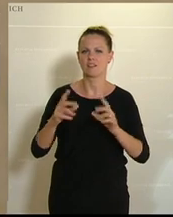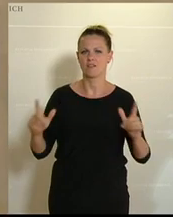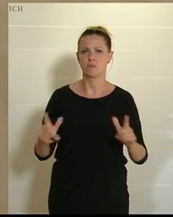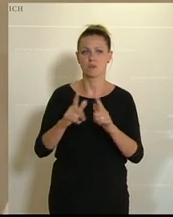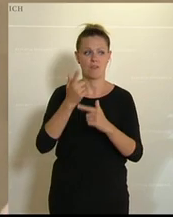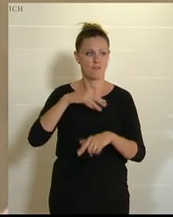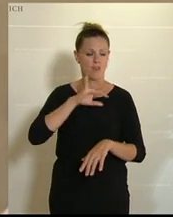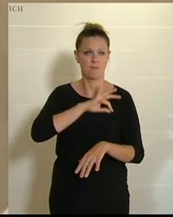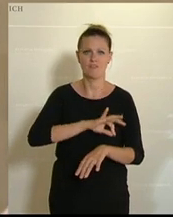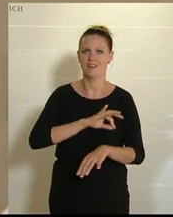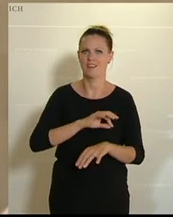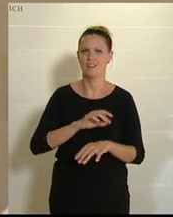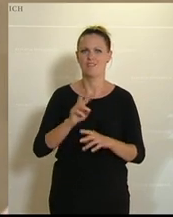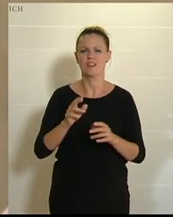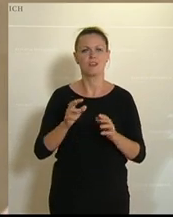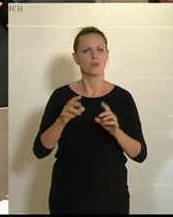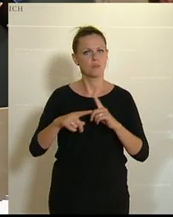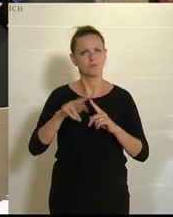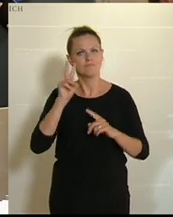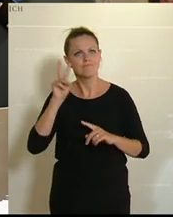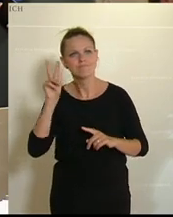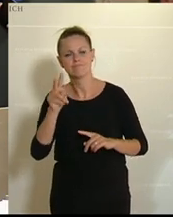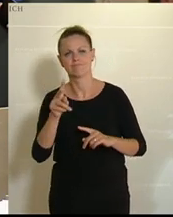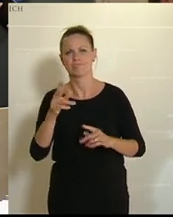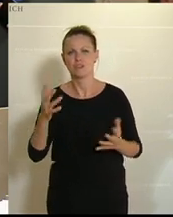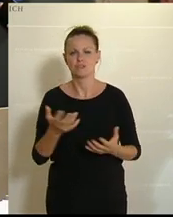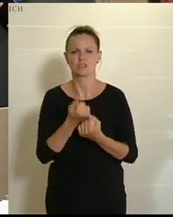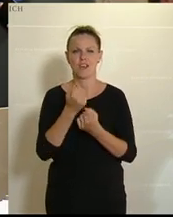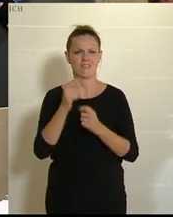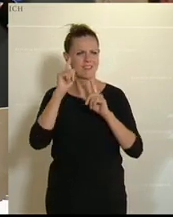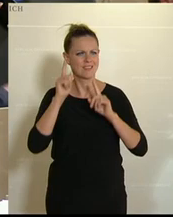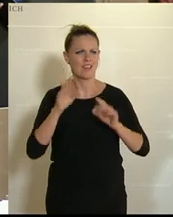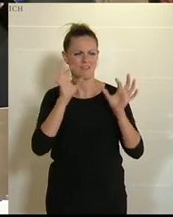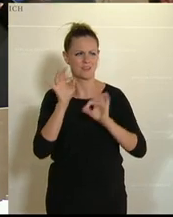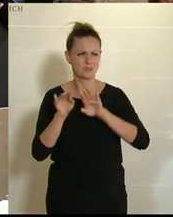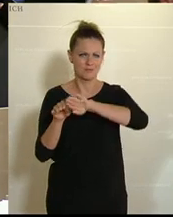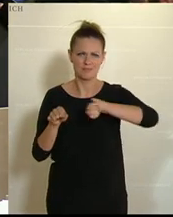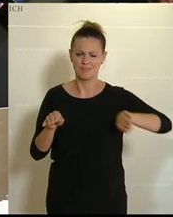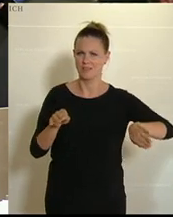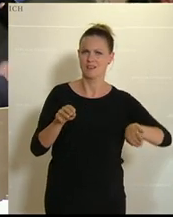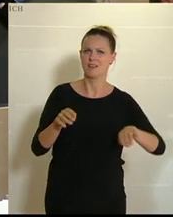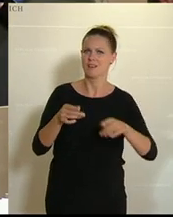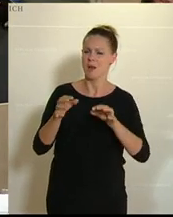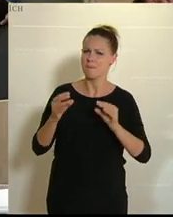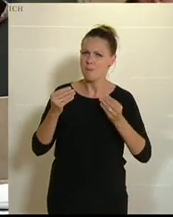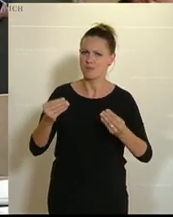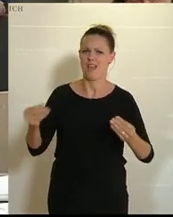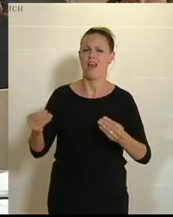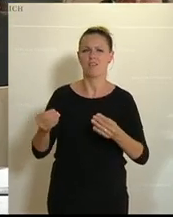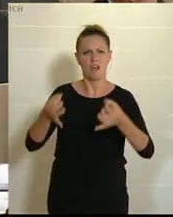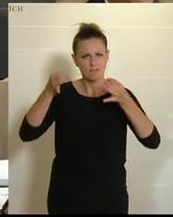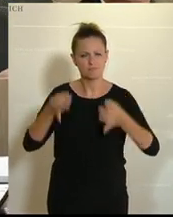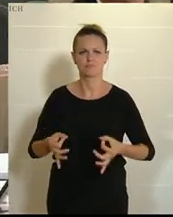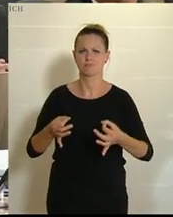Verpflichtung, Perspektiven zu schaffen, um von Tierversuchen abzugehen und stattdessen mit modernen, validen Alternativen